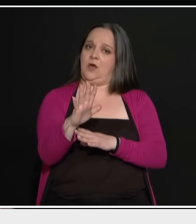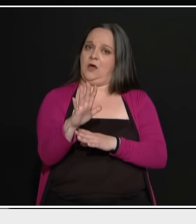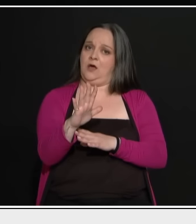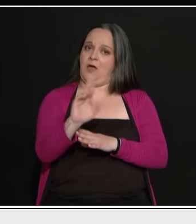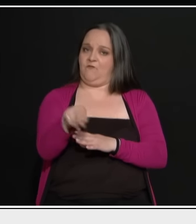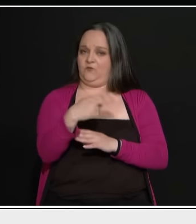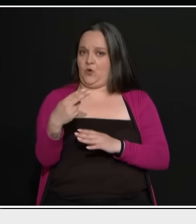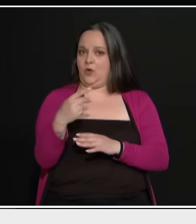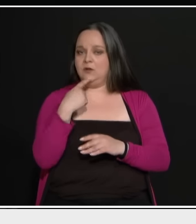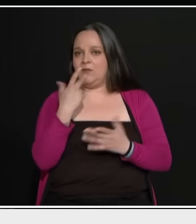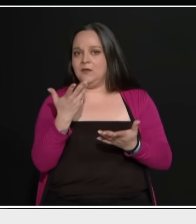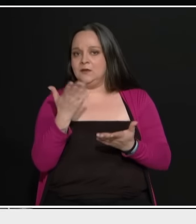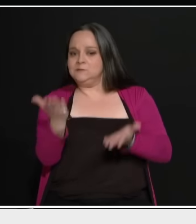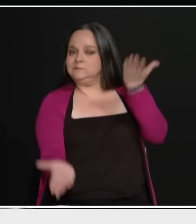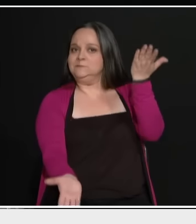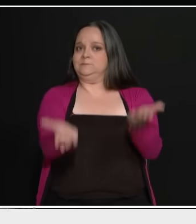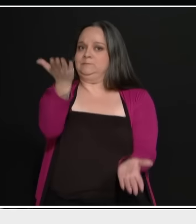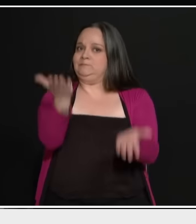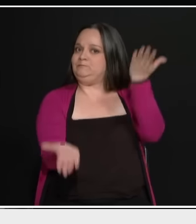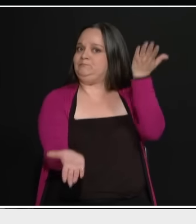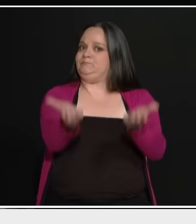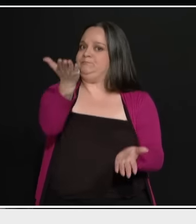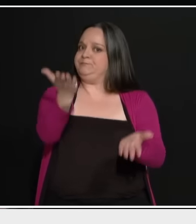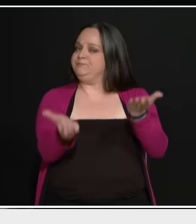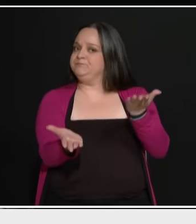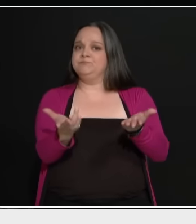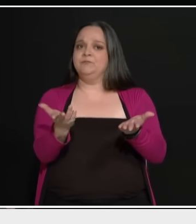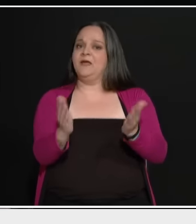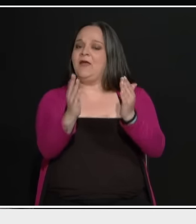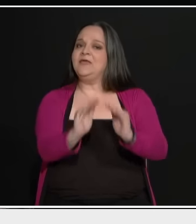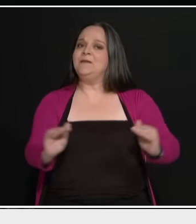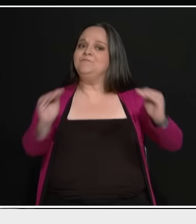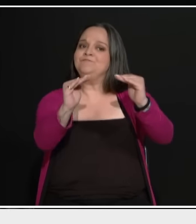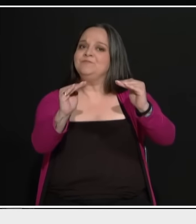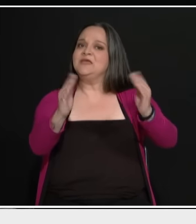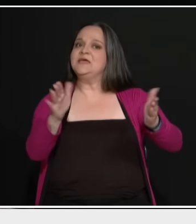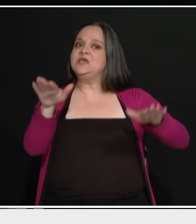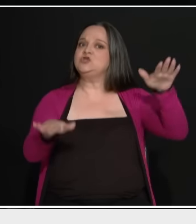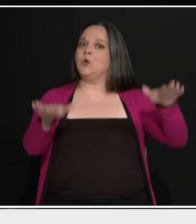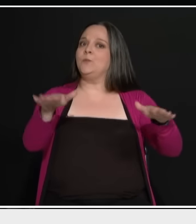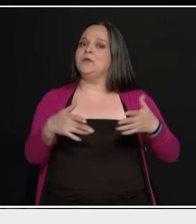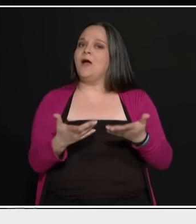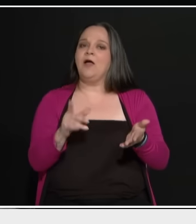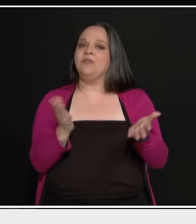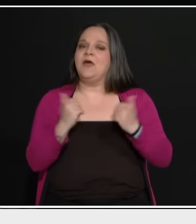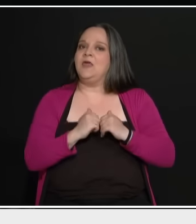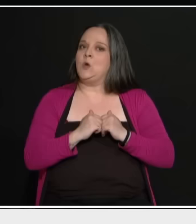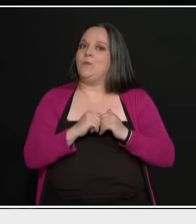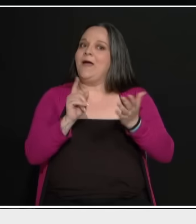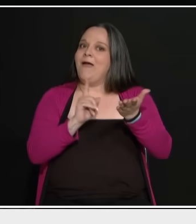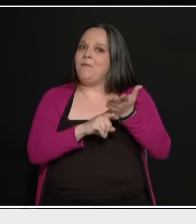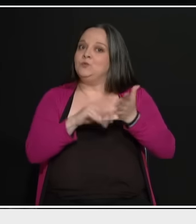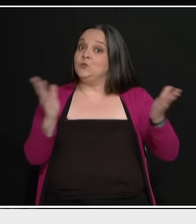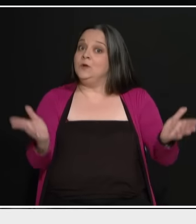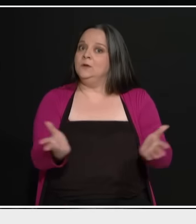Δηλαδή έχουμε φοβερές ανισότητες σε αυτό το σύστημα. Έπρεπε λίγο να προσέχουν και οι ολιγάρχες τι